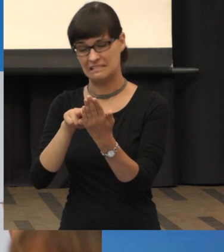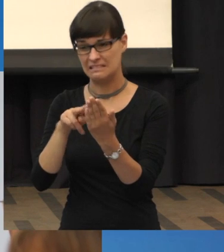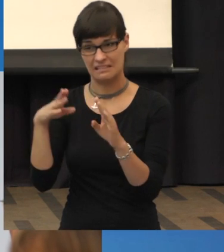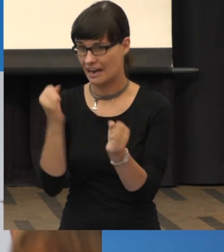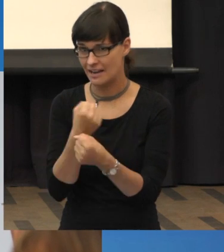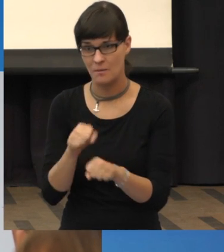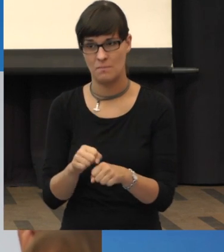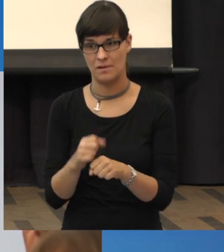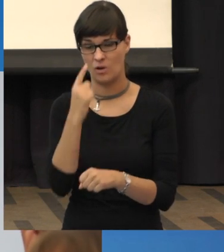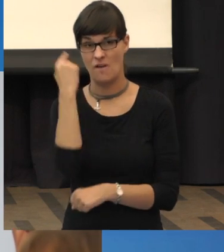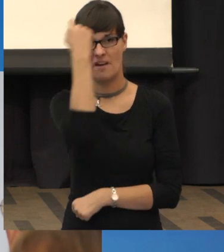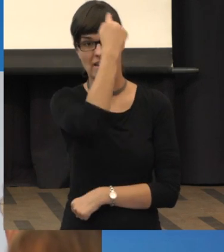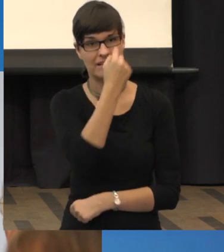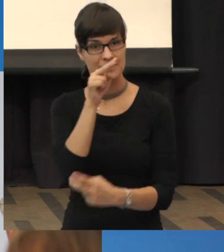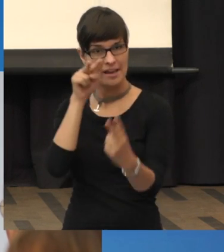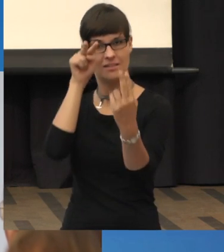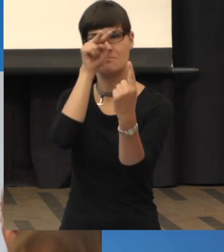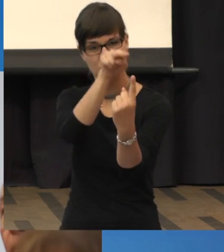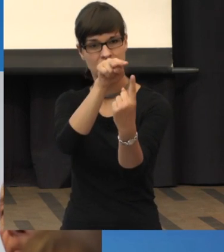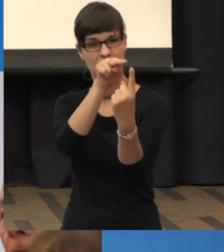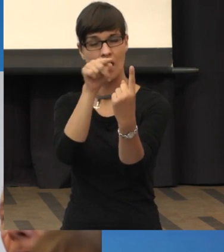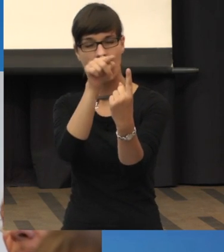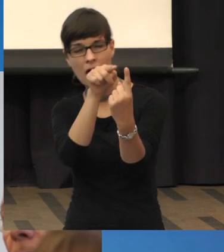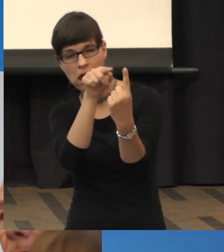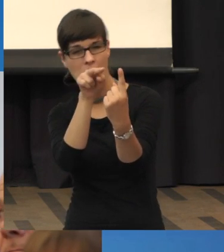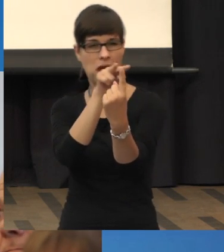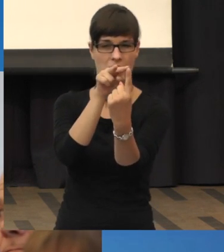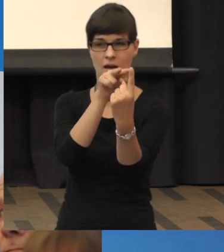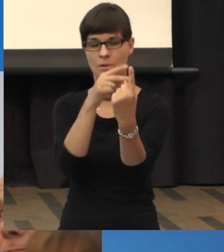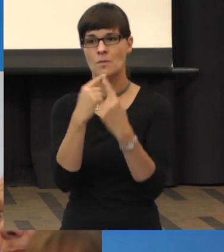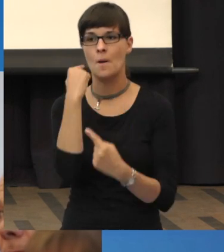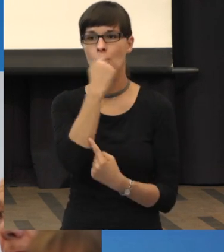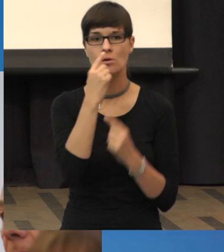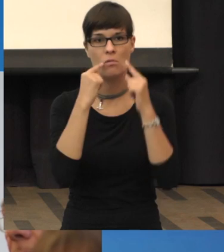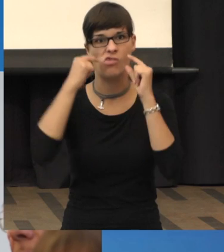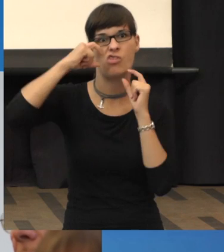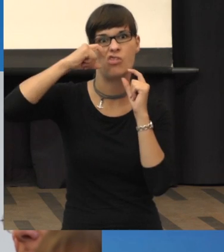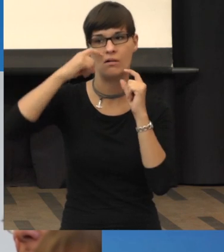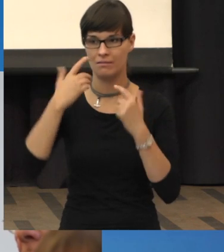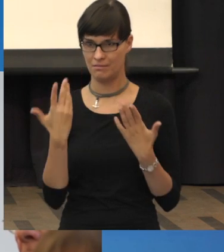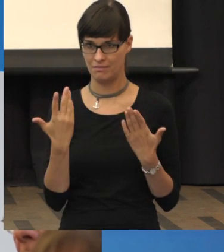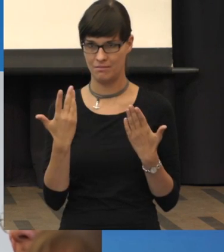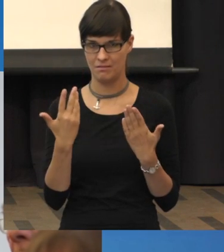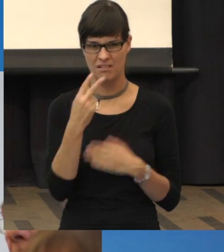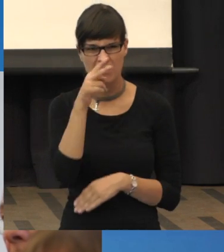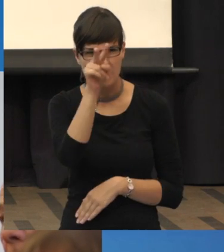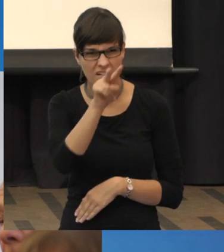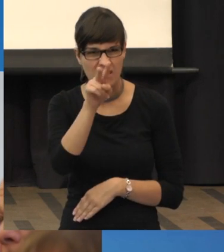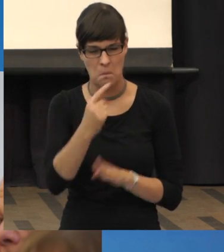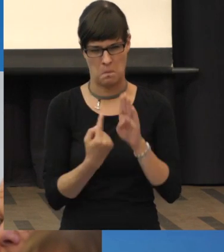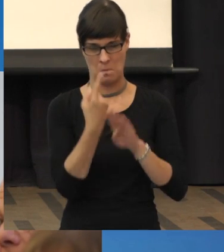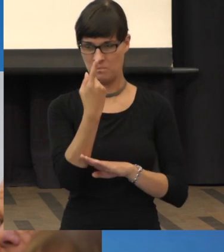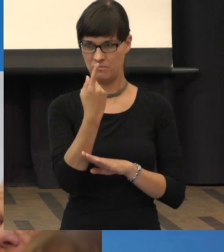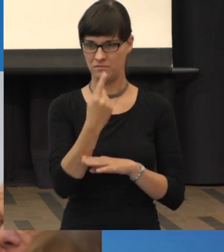Und wenn ich jemanden angucke, dann hat jemand den Menschen einen krummen Mund oder irgendetwas. Und